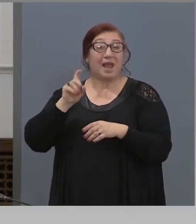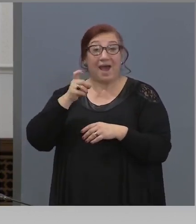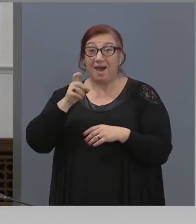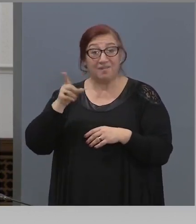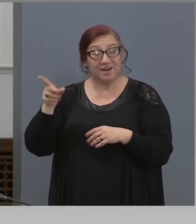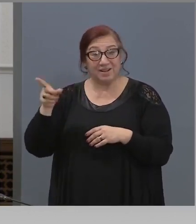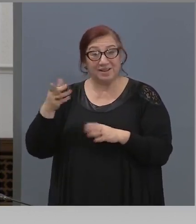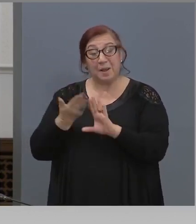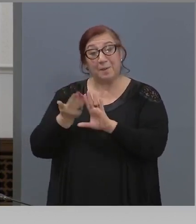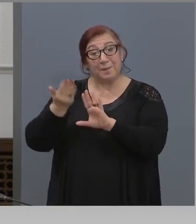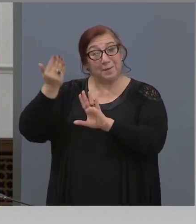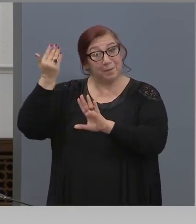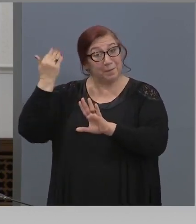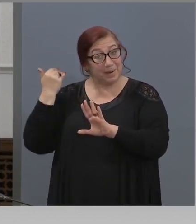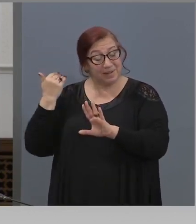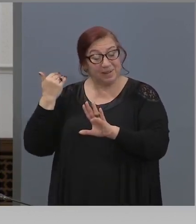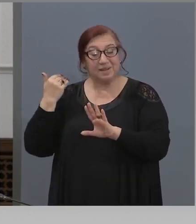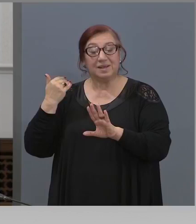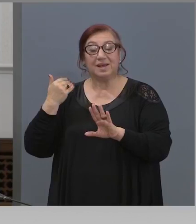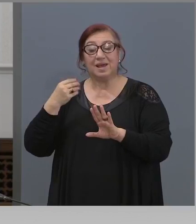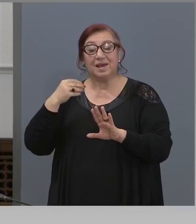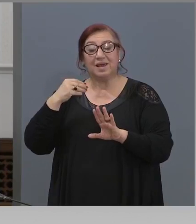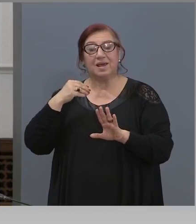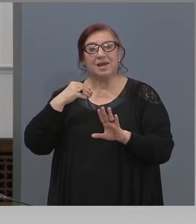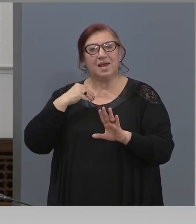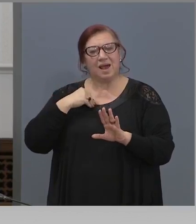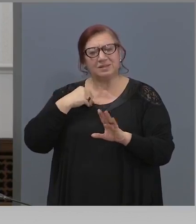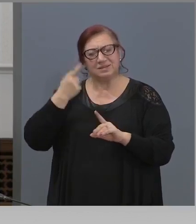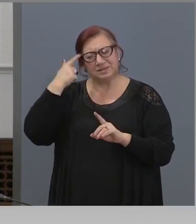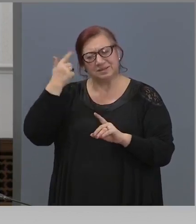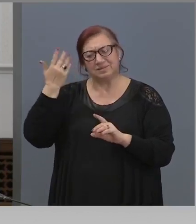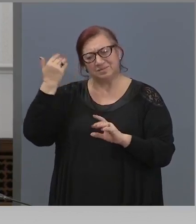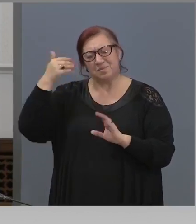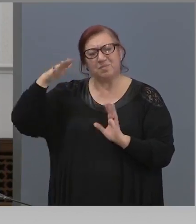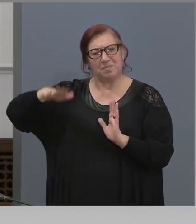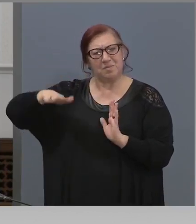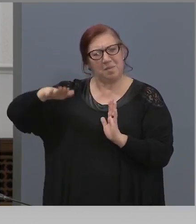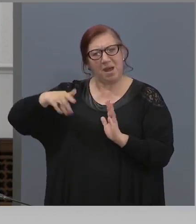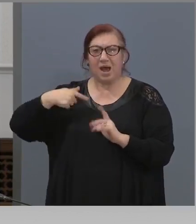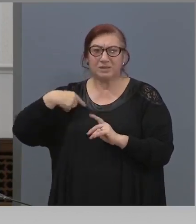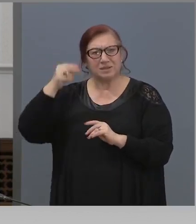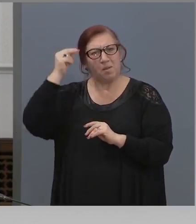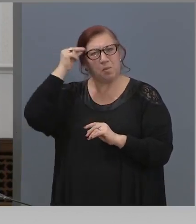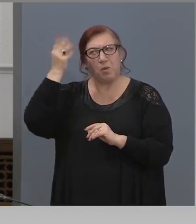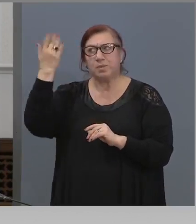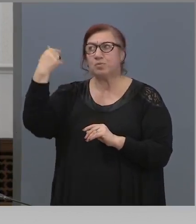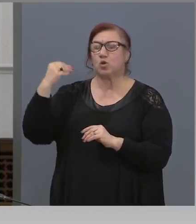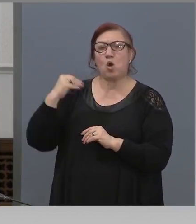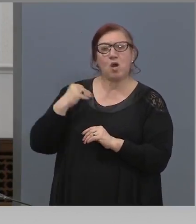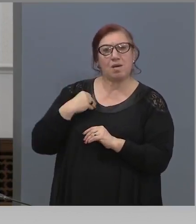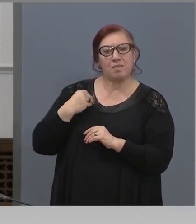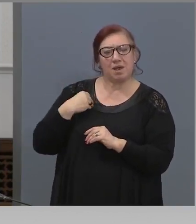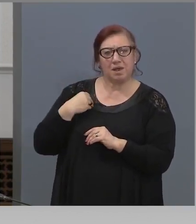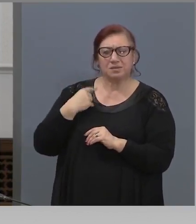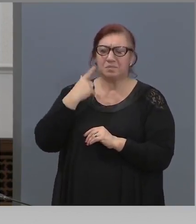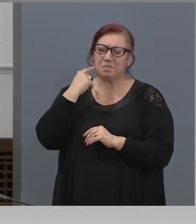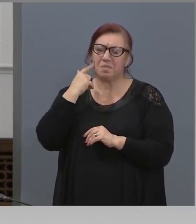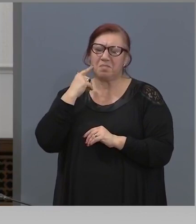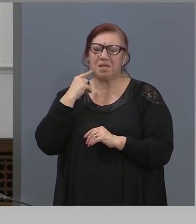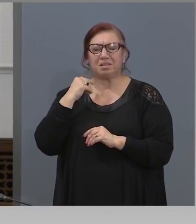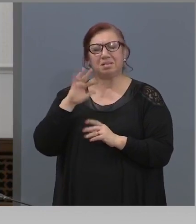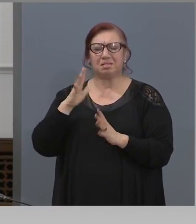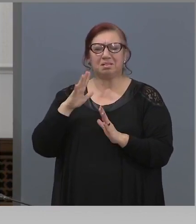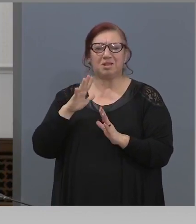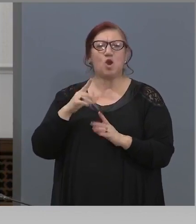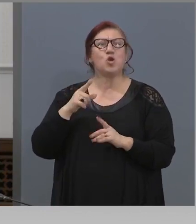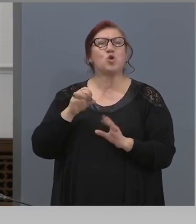преди когато аз бях юноша, малко, но си го спомня много добре, той